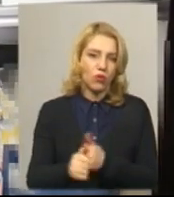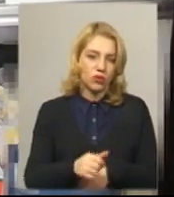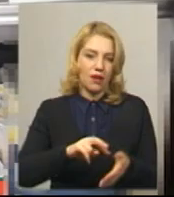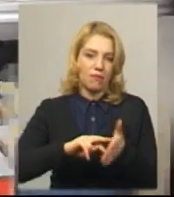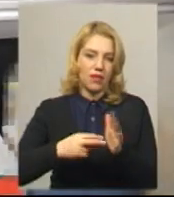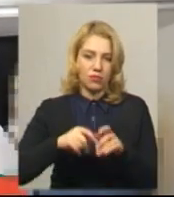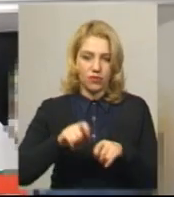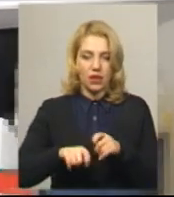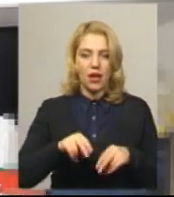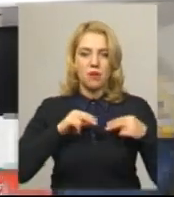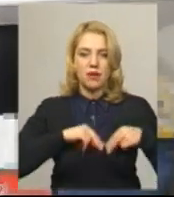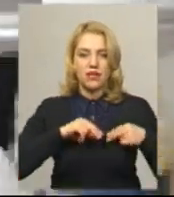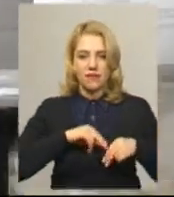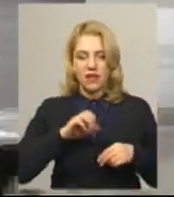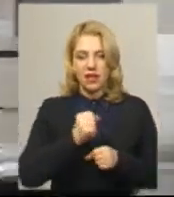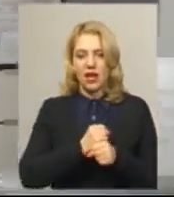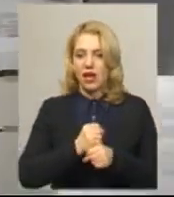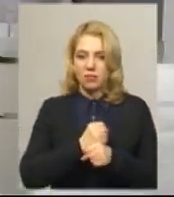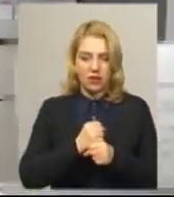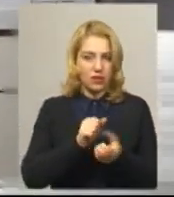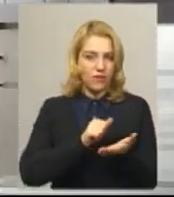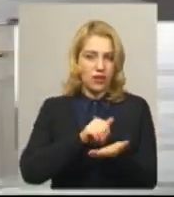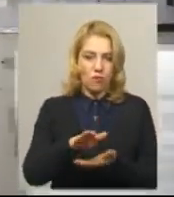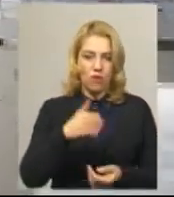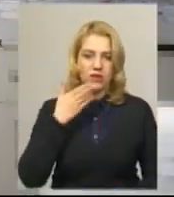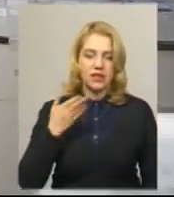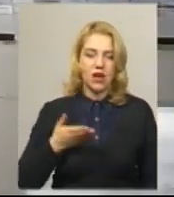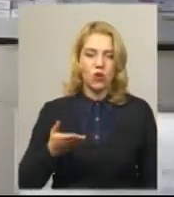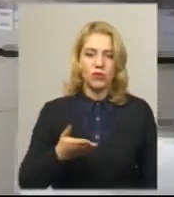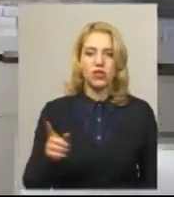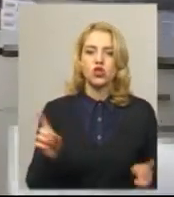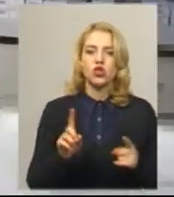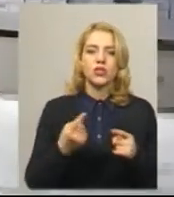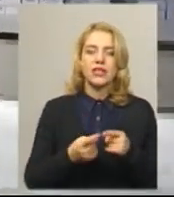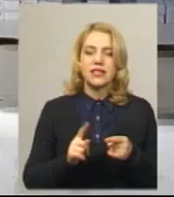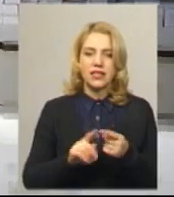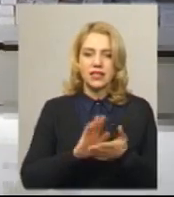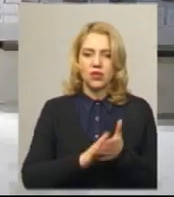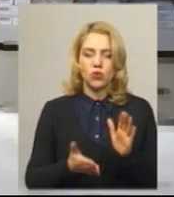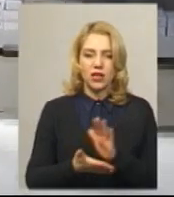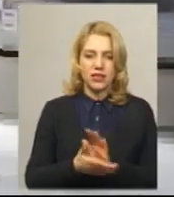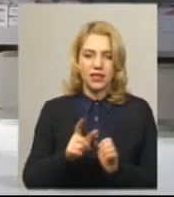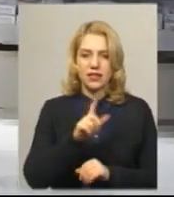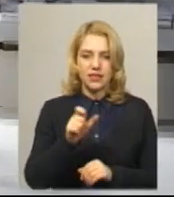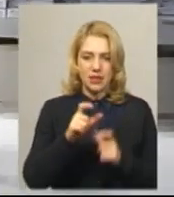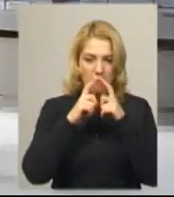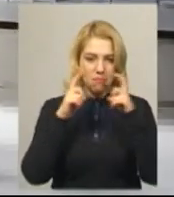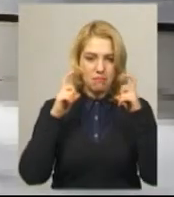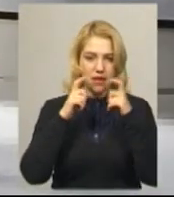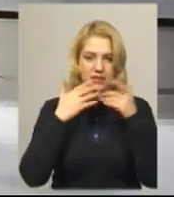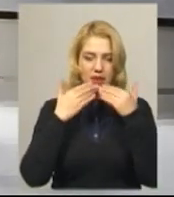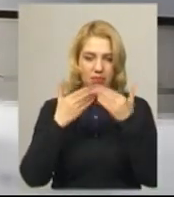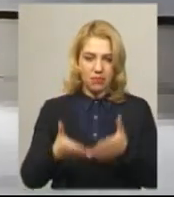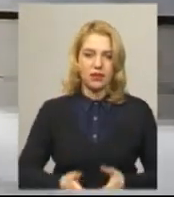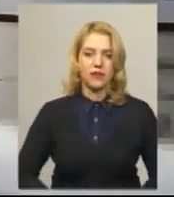аптеки відмовились від коментарів. Можете прокоментувати декілька слів, що це взагалі за ситуація з колостями масками? У нас там є,